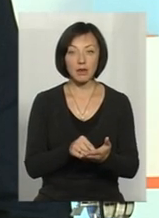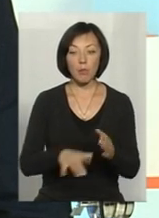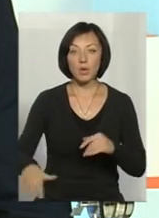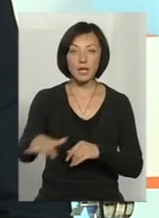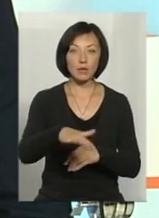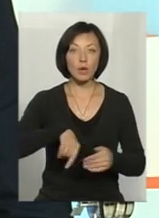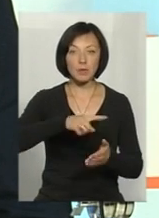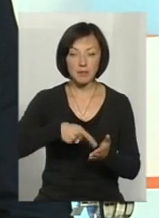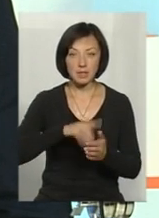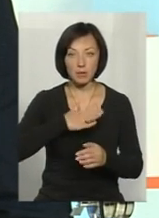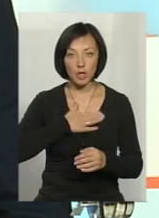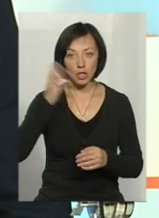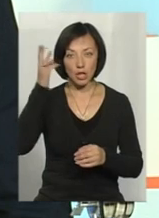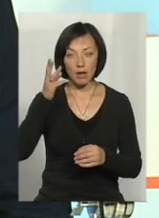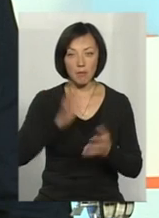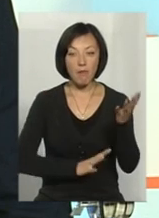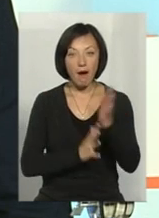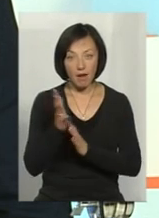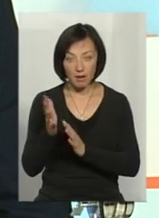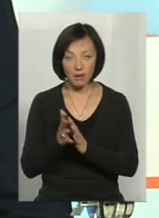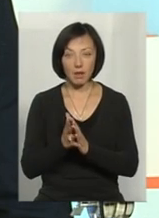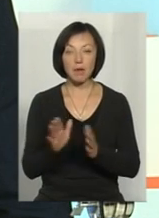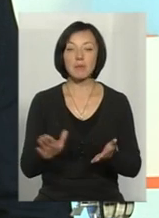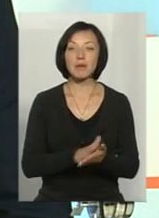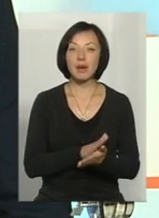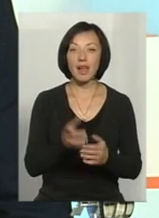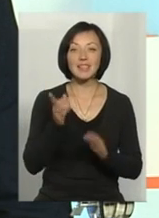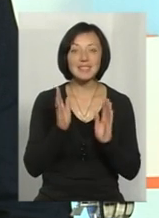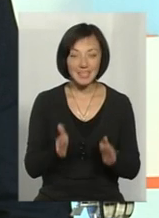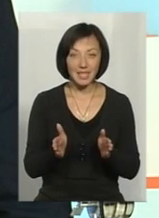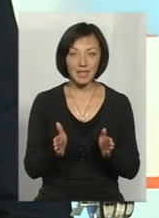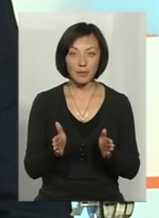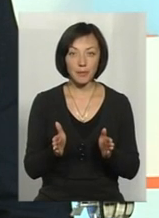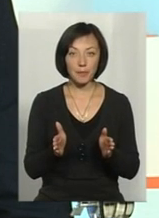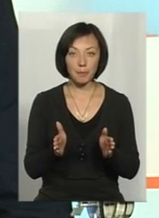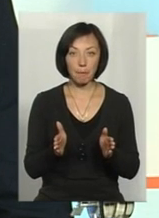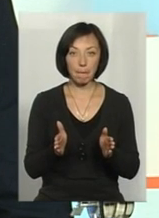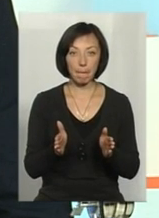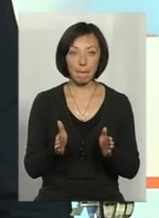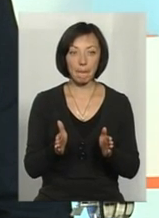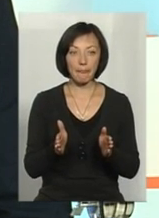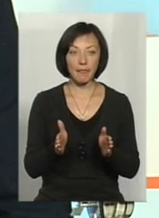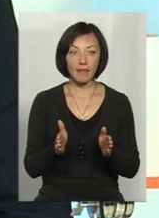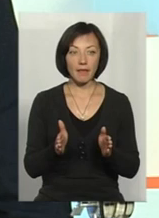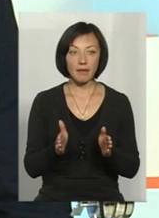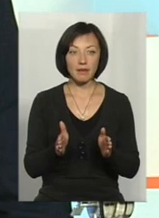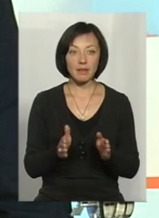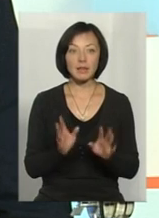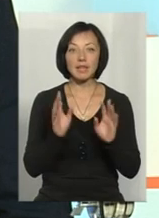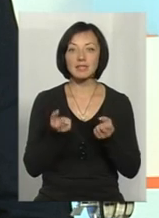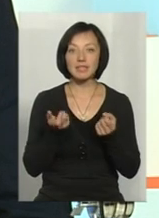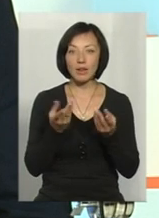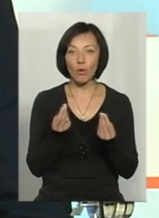території міста, по наших парках, то прибирають настільки, наскільки це